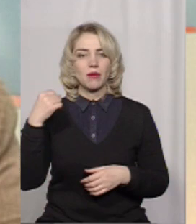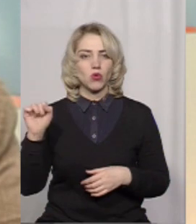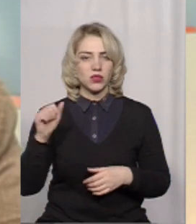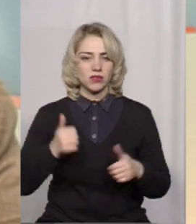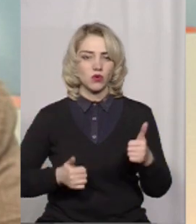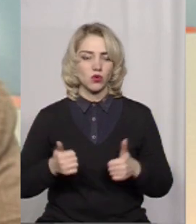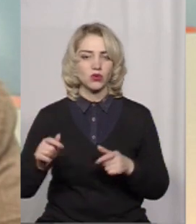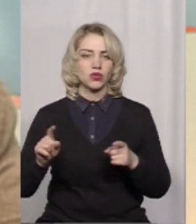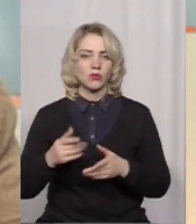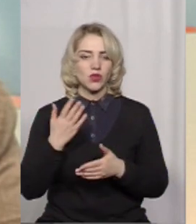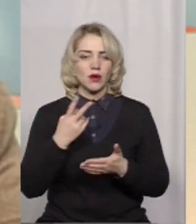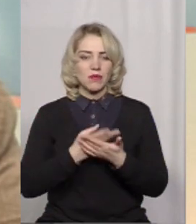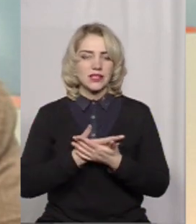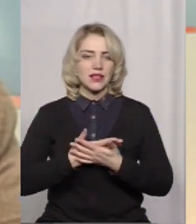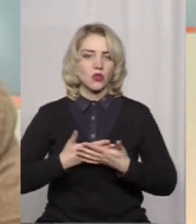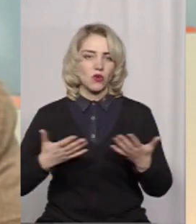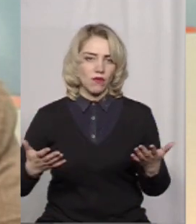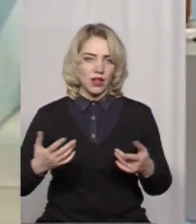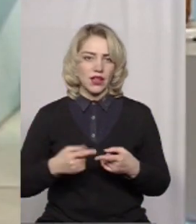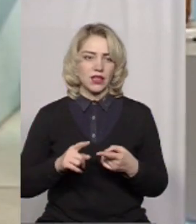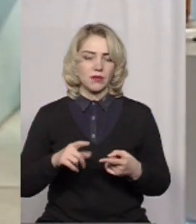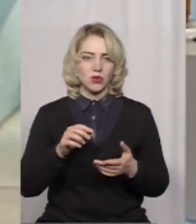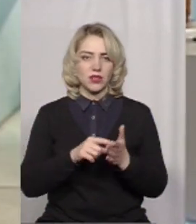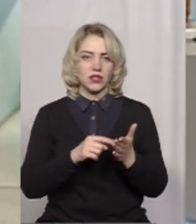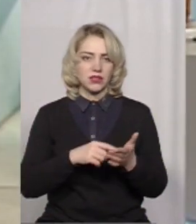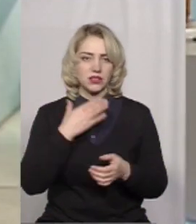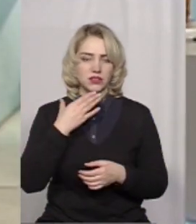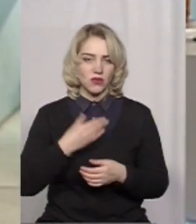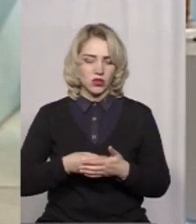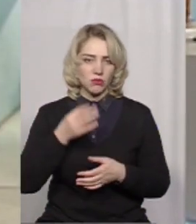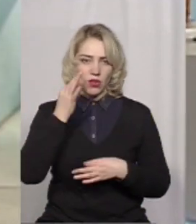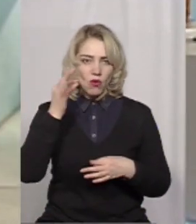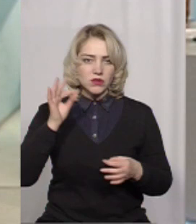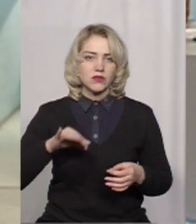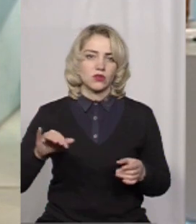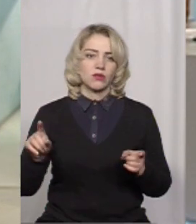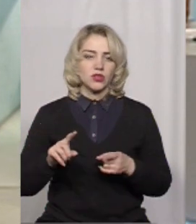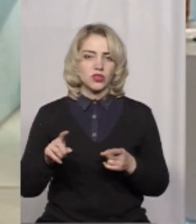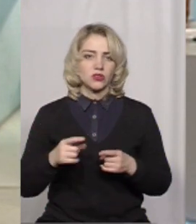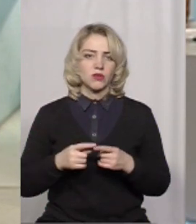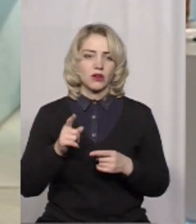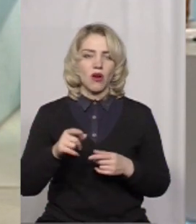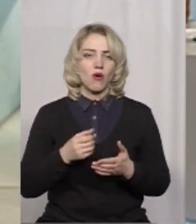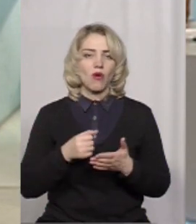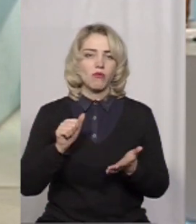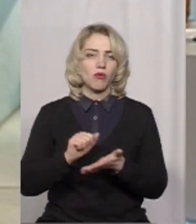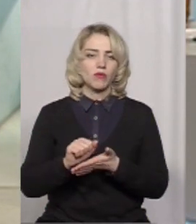так само, щоб вони презентували свої ідеї, поділилися своїм досвідом, щоб ми побудували таку мережу